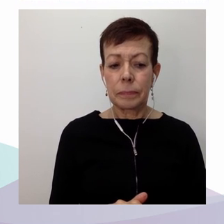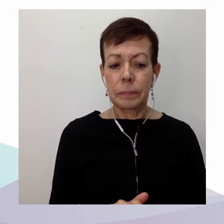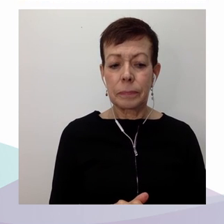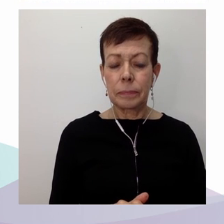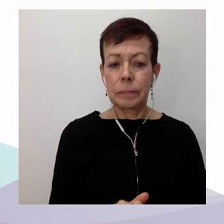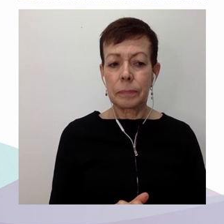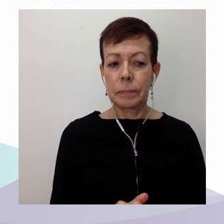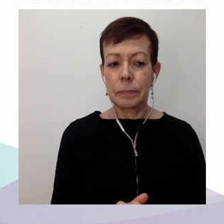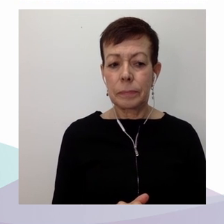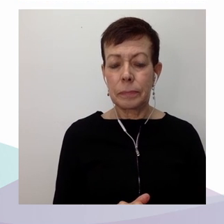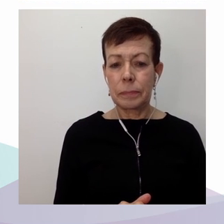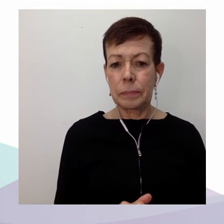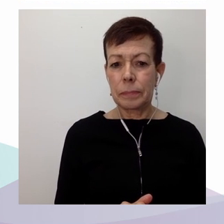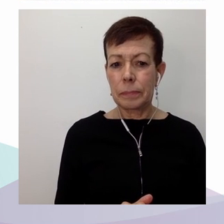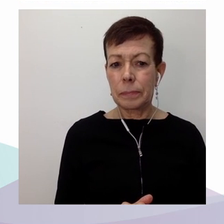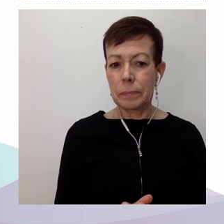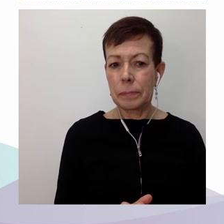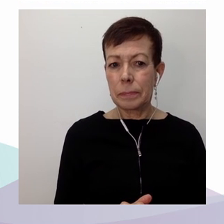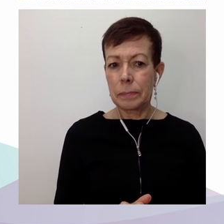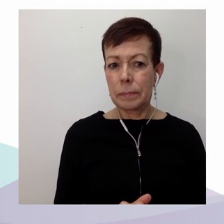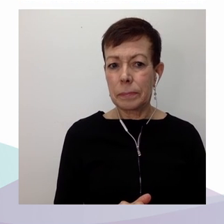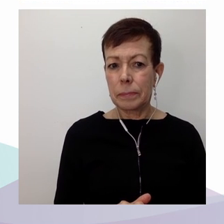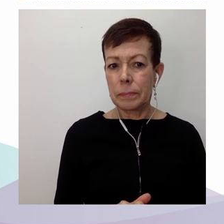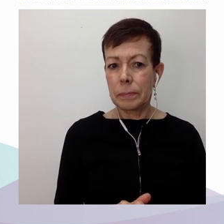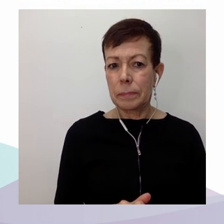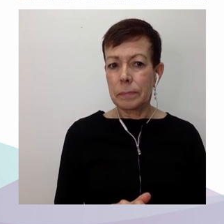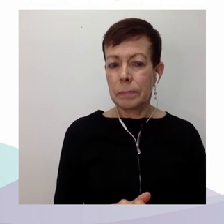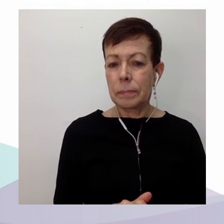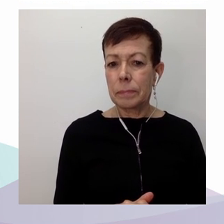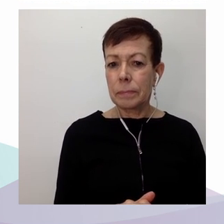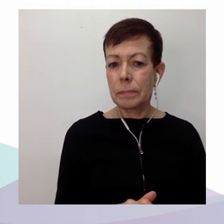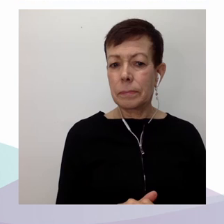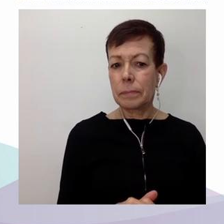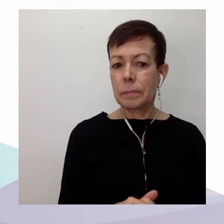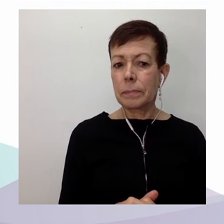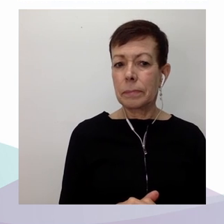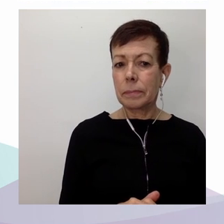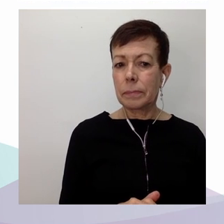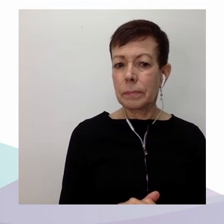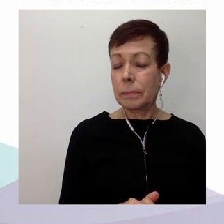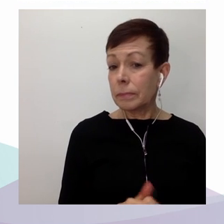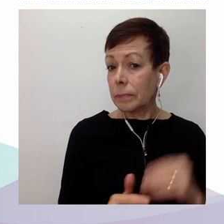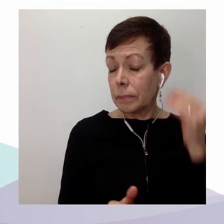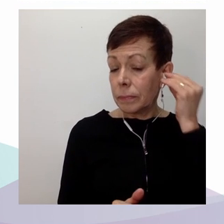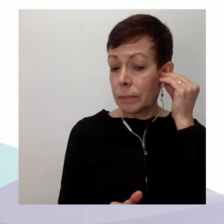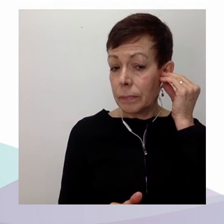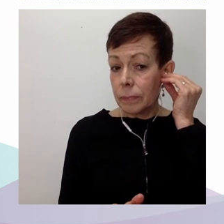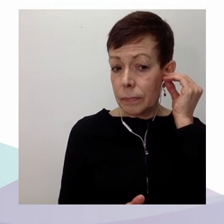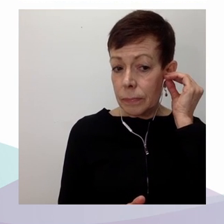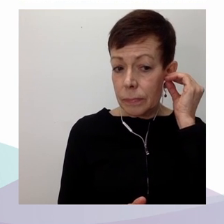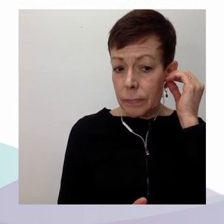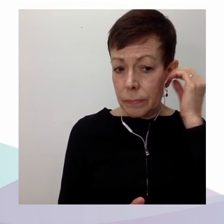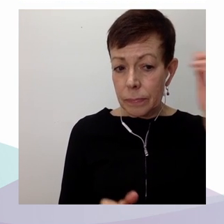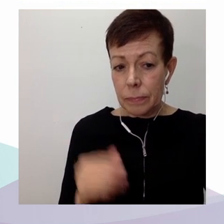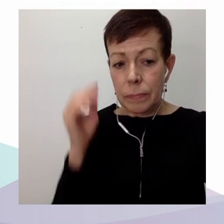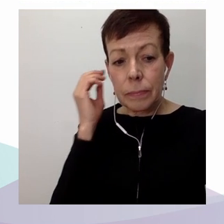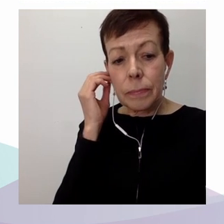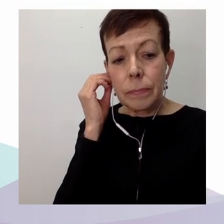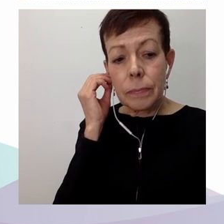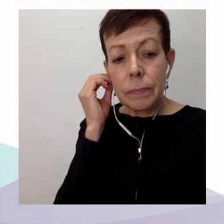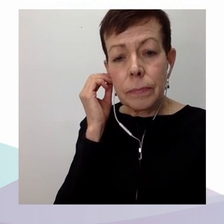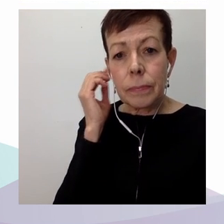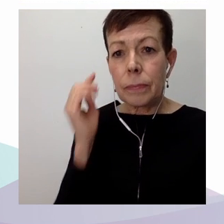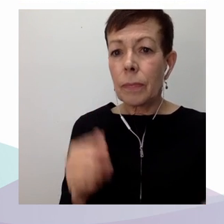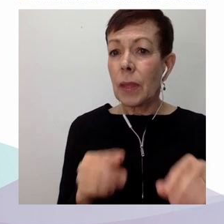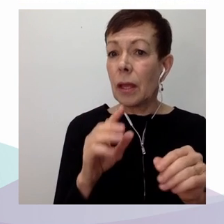Et finalement, en raison des particularités propres à la transmission du virus, on a observé également que si